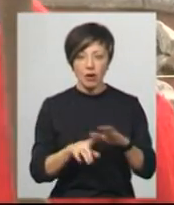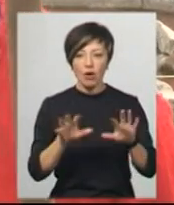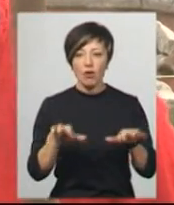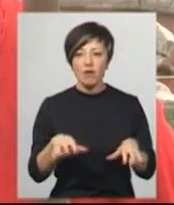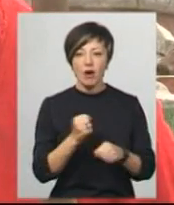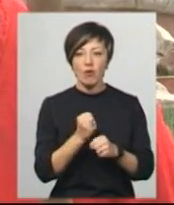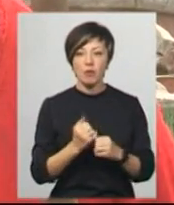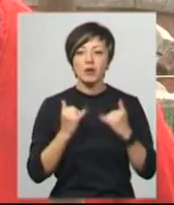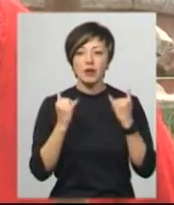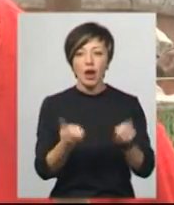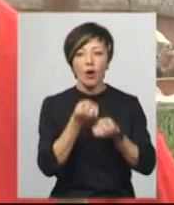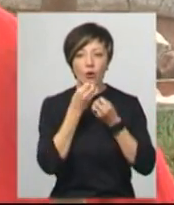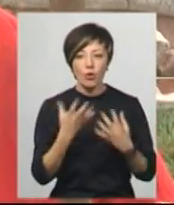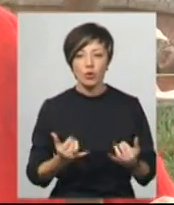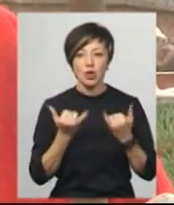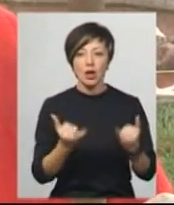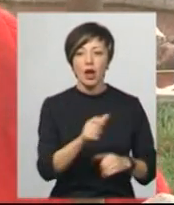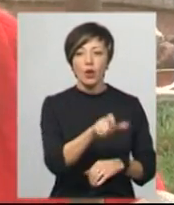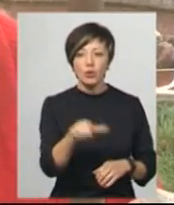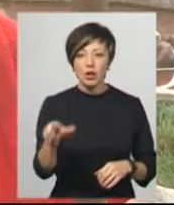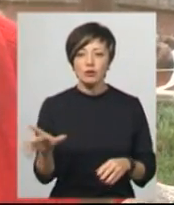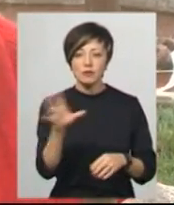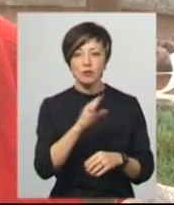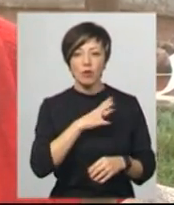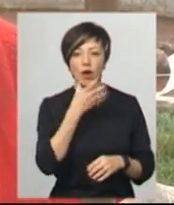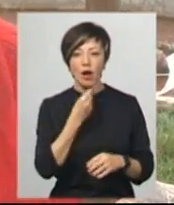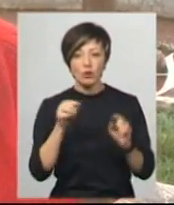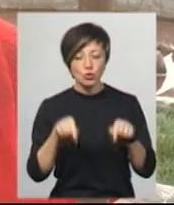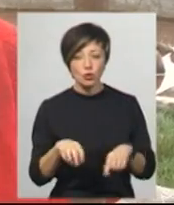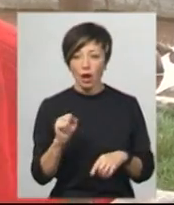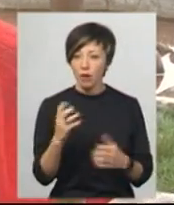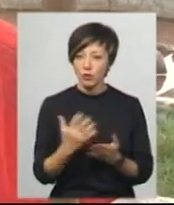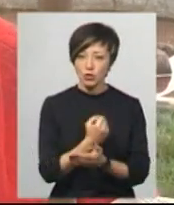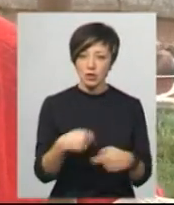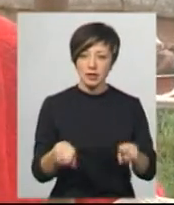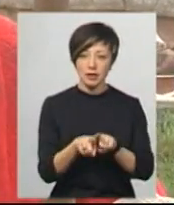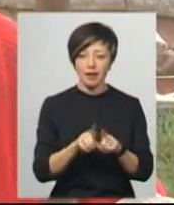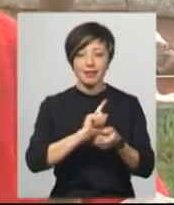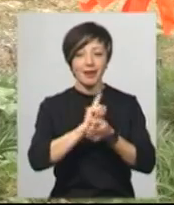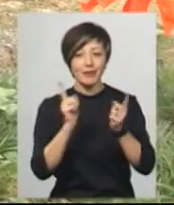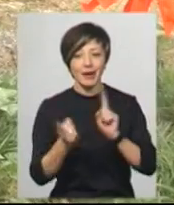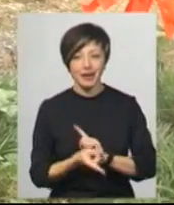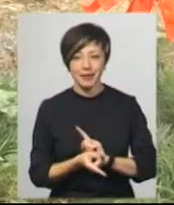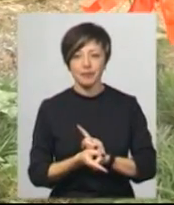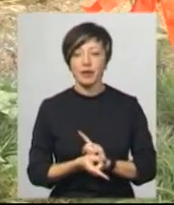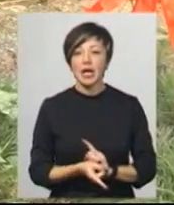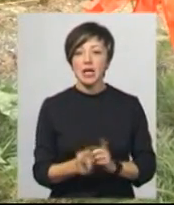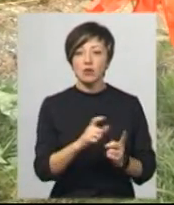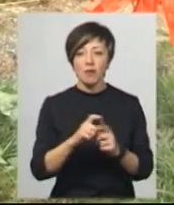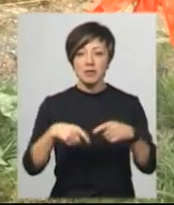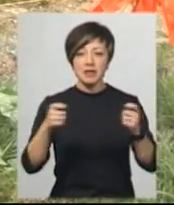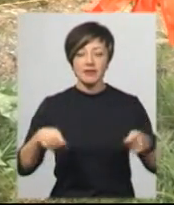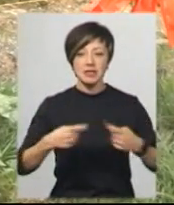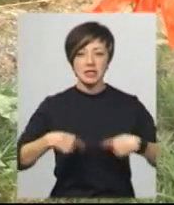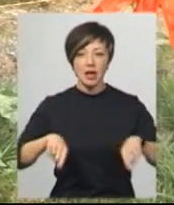робить все для хорошого, для людей, щоб все було гарно тут, а воно вийшло наоборот». За словами завідувача